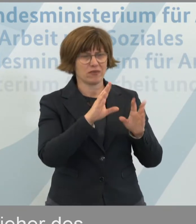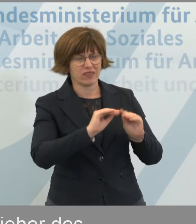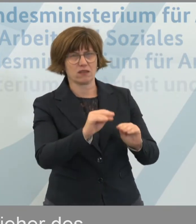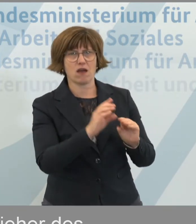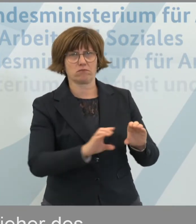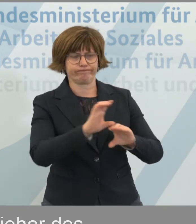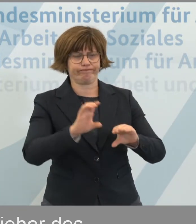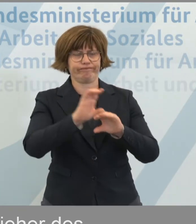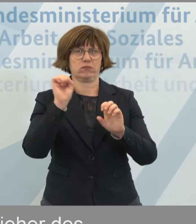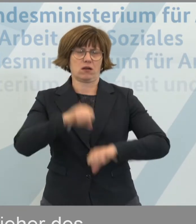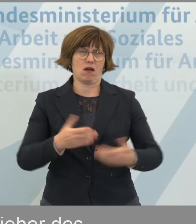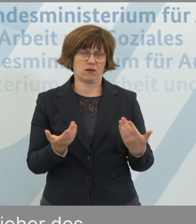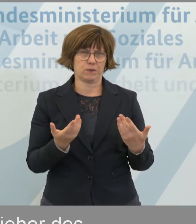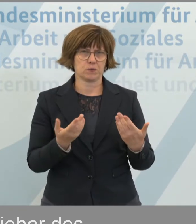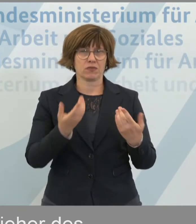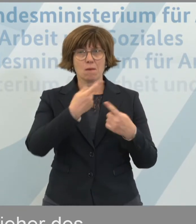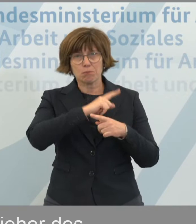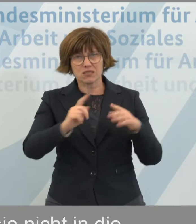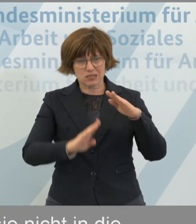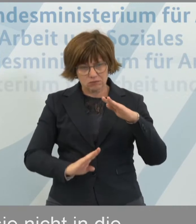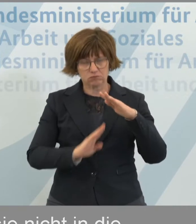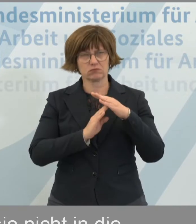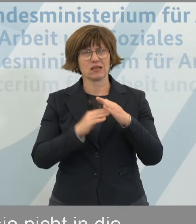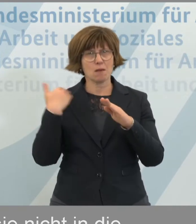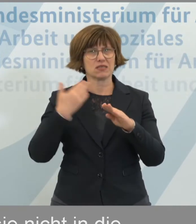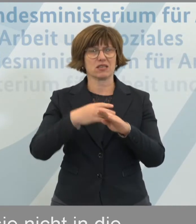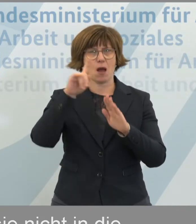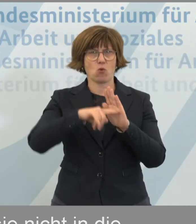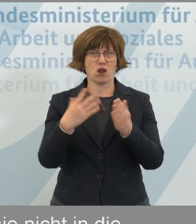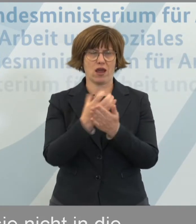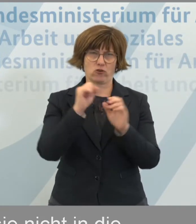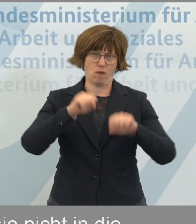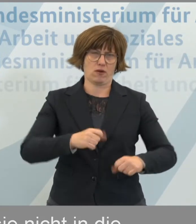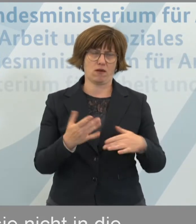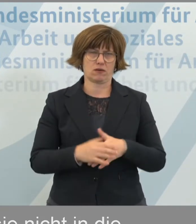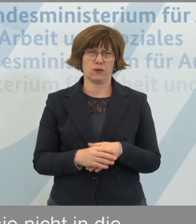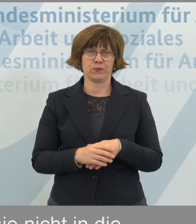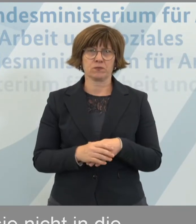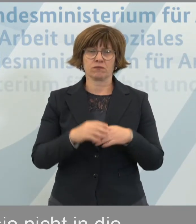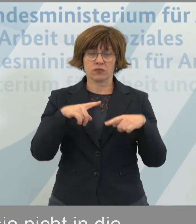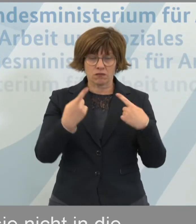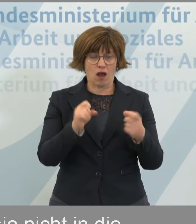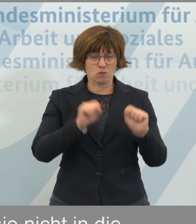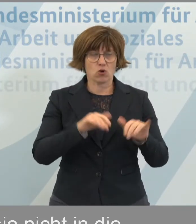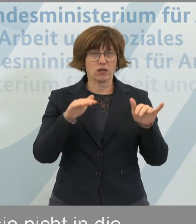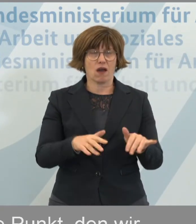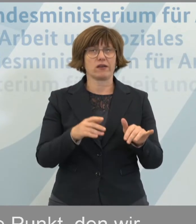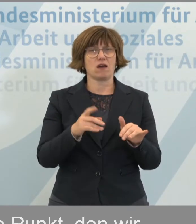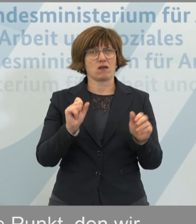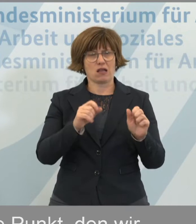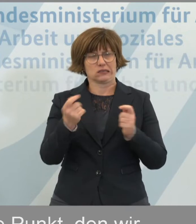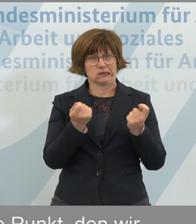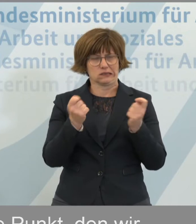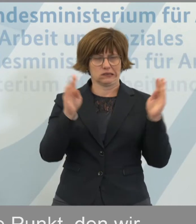aufbessern, und zwar bis zur Höhe des bisherigen Monatseinkommens, um auch Einbußen zu